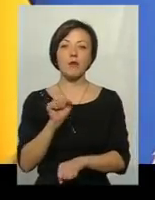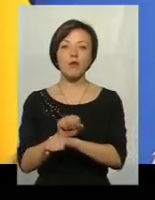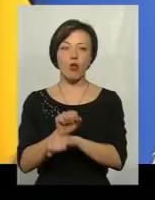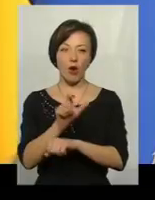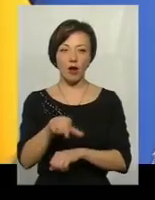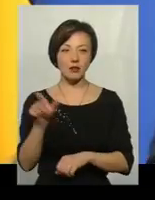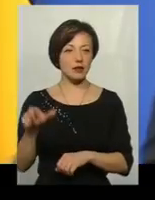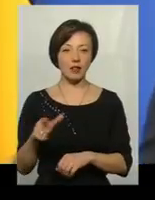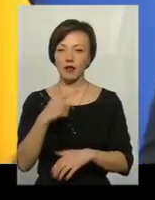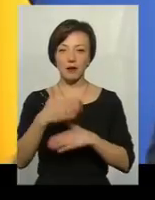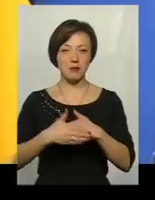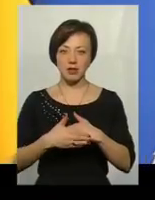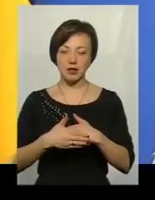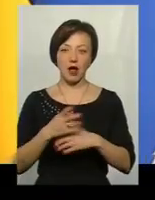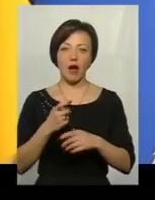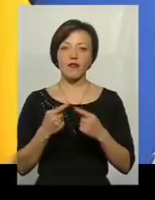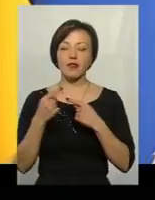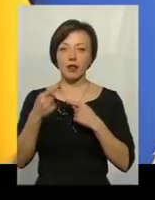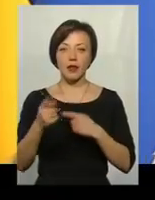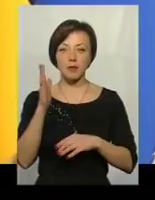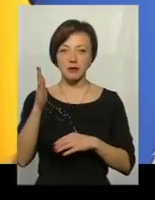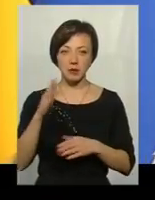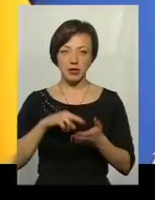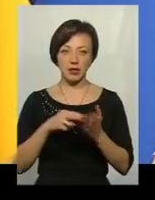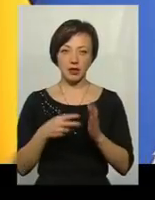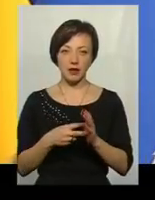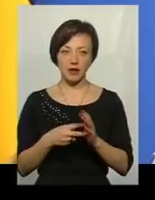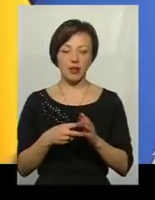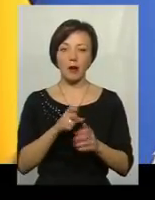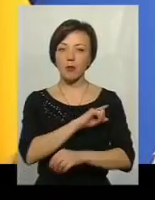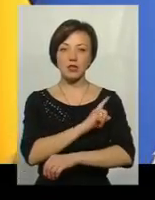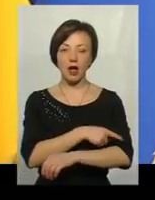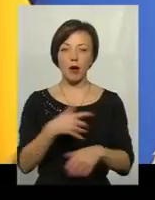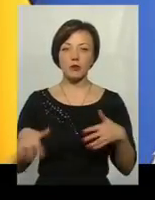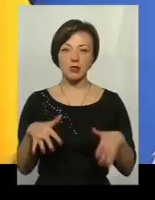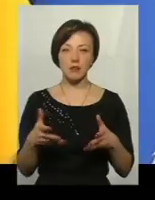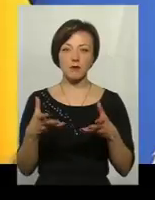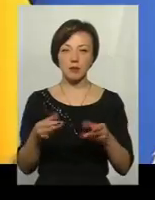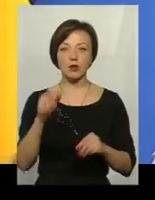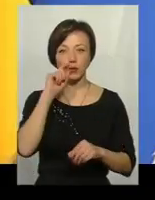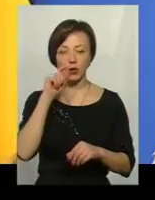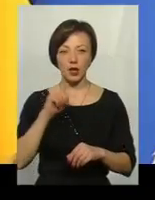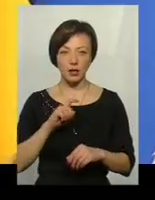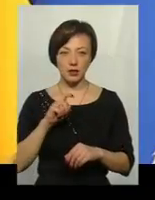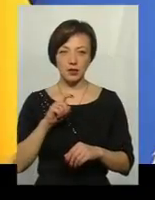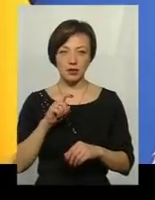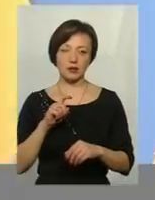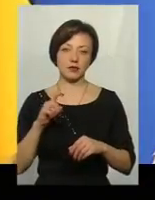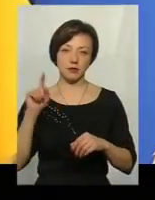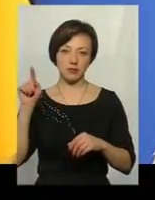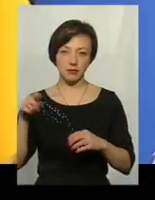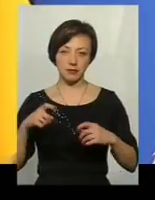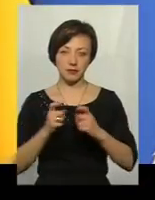повернення цих районів. Не посилили, а послабили вплив України по той бік лінії зіткнення.